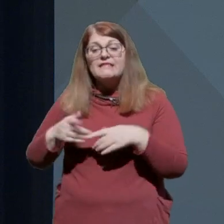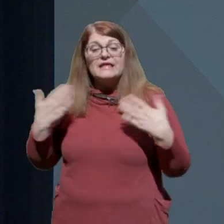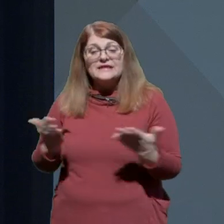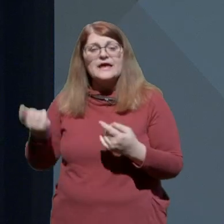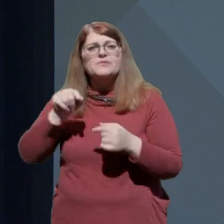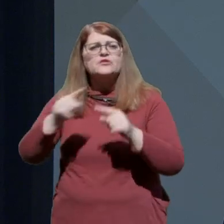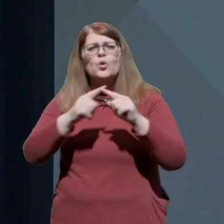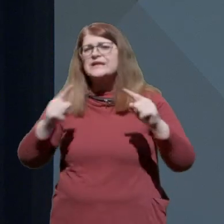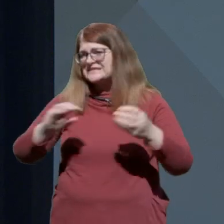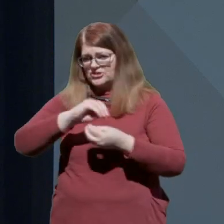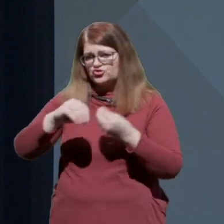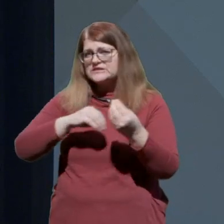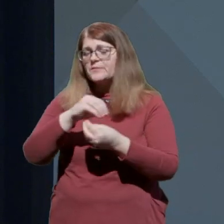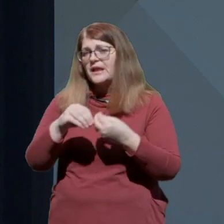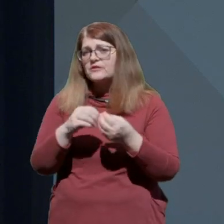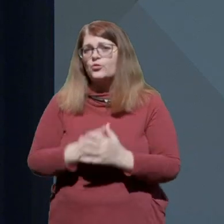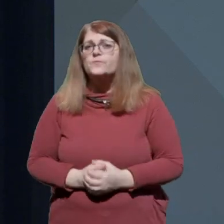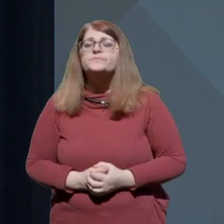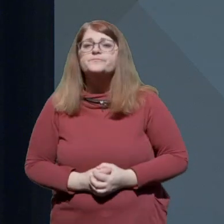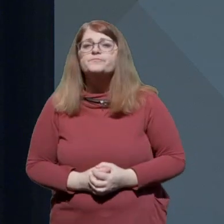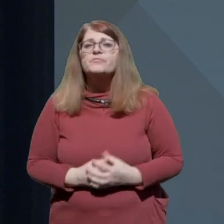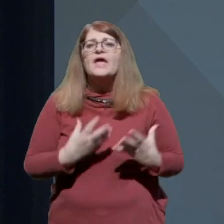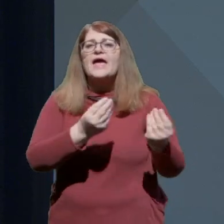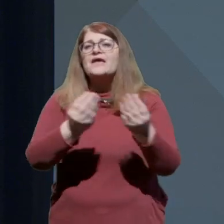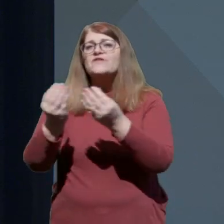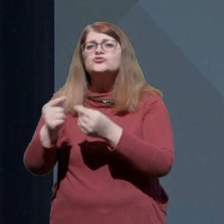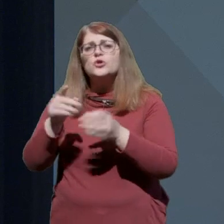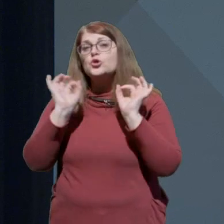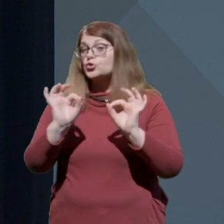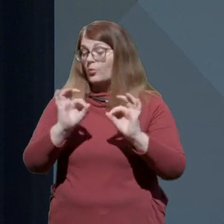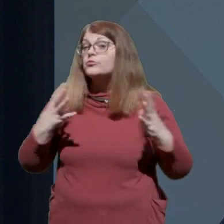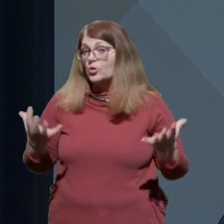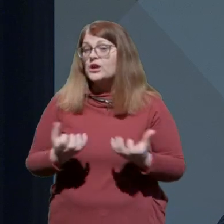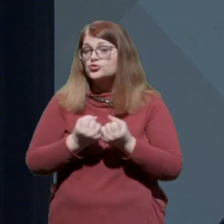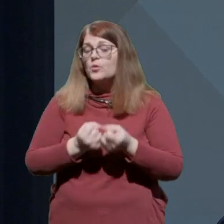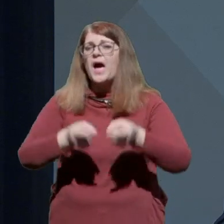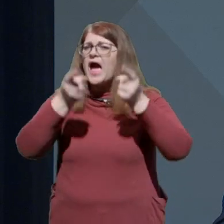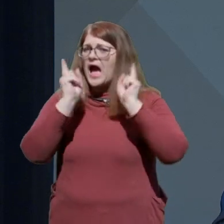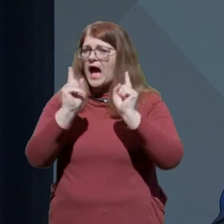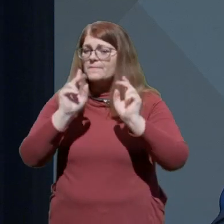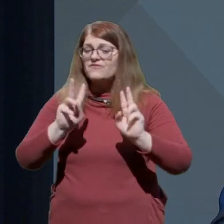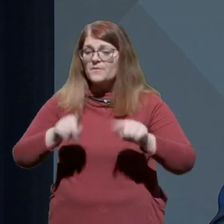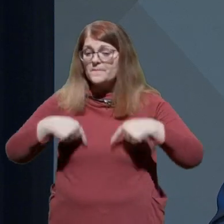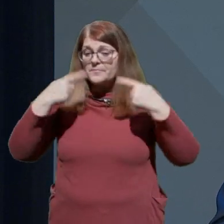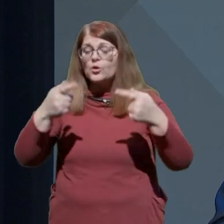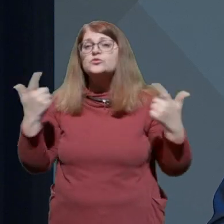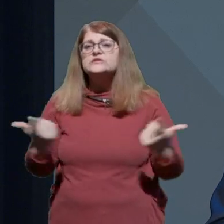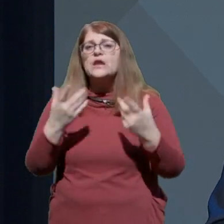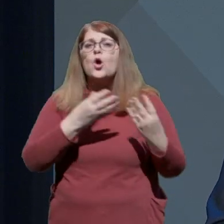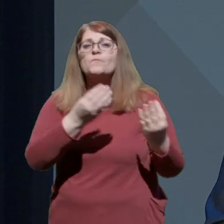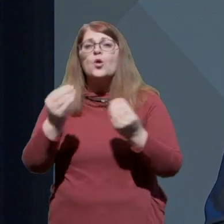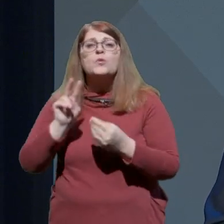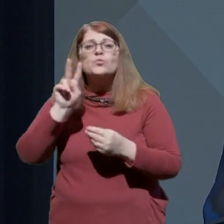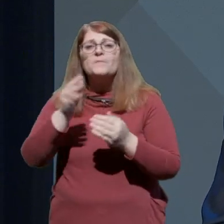do različnih zapletov. Večinoma jih dobro rešujemo, ampak prihodnja se lahko mnogim naprej